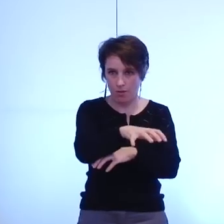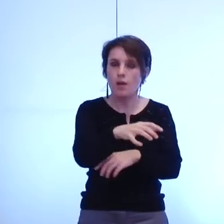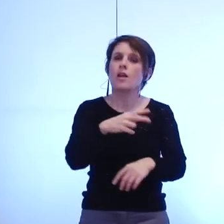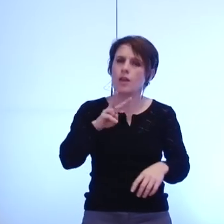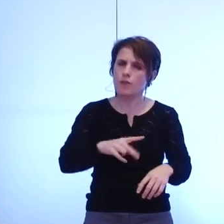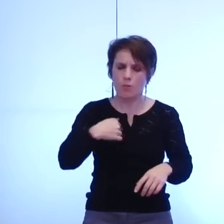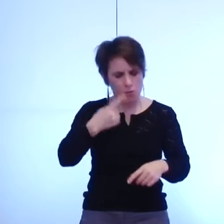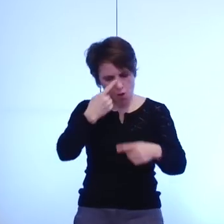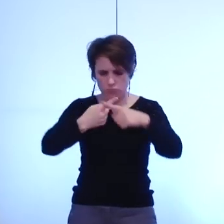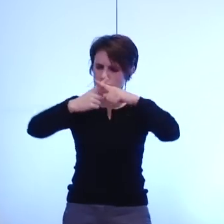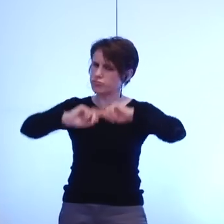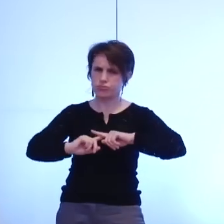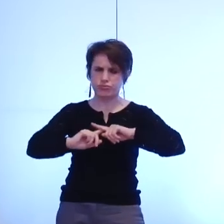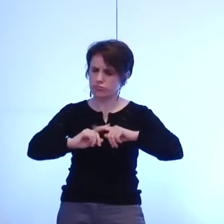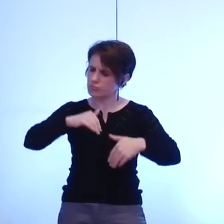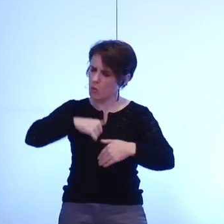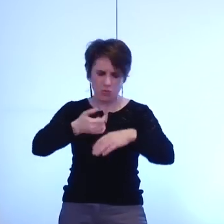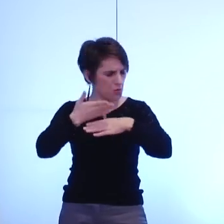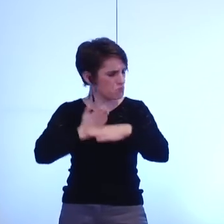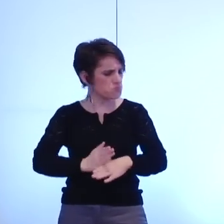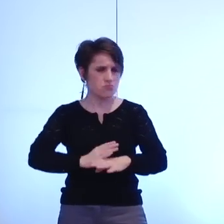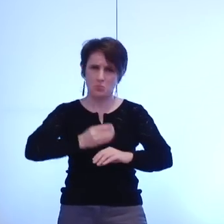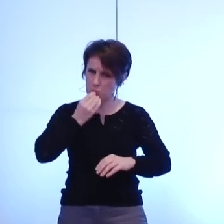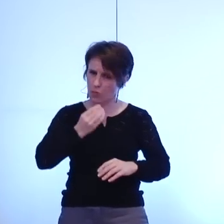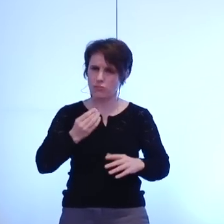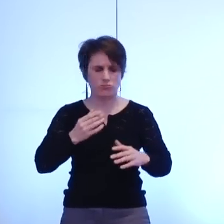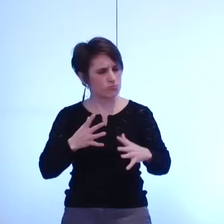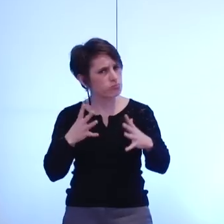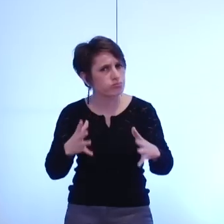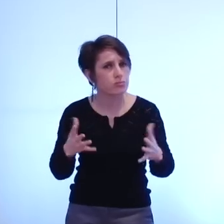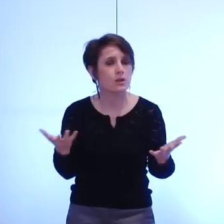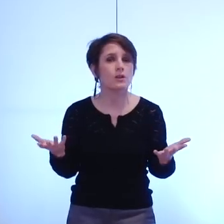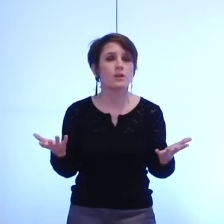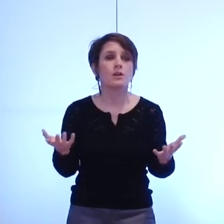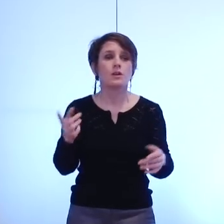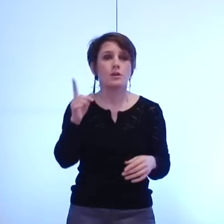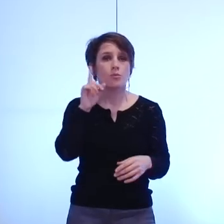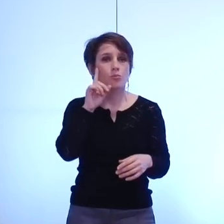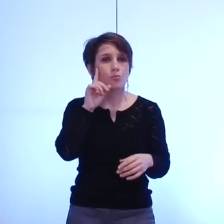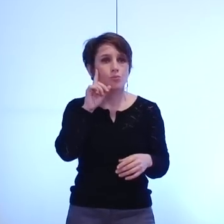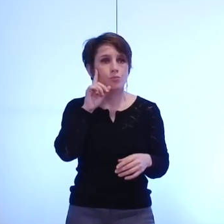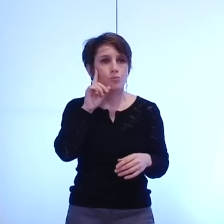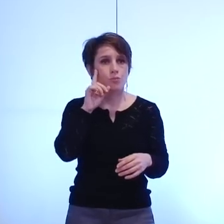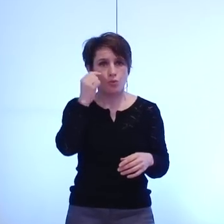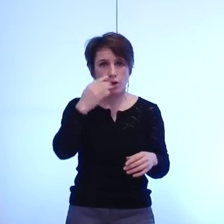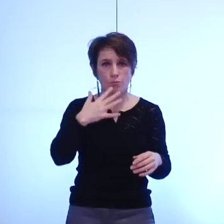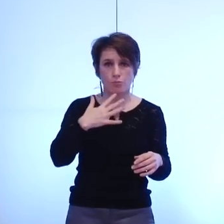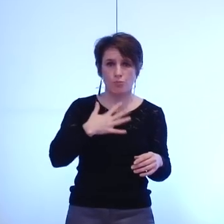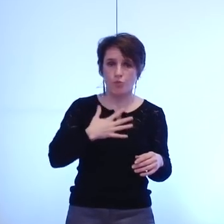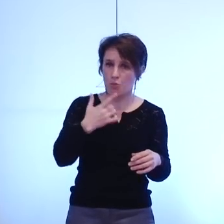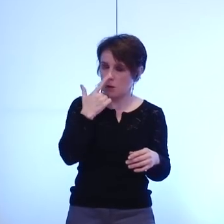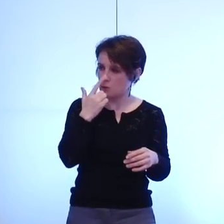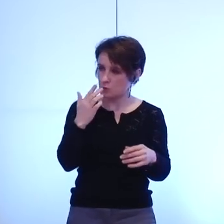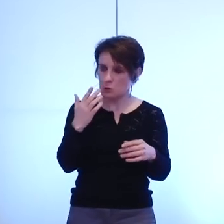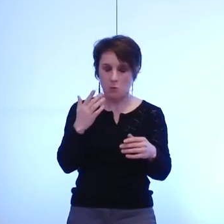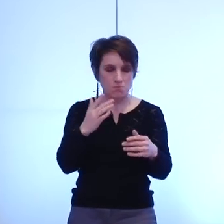avec beaucoup de force car j'ai toujours considéré que tout service public